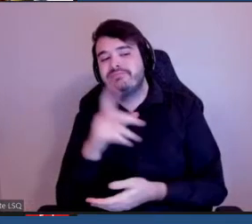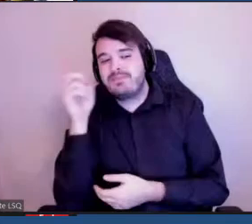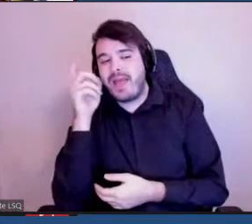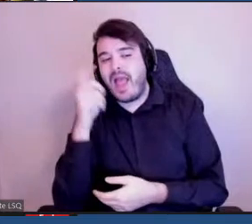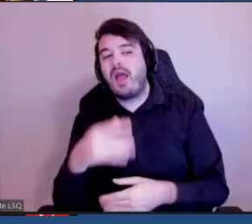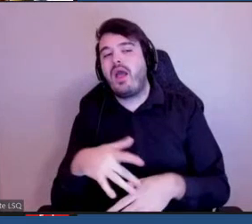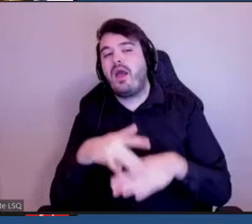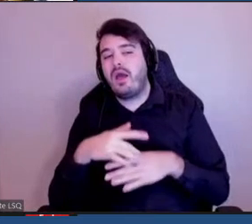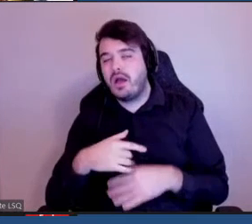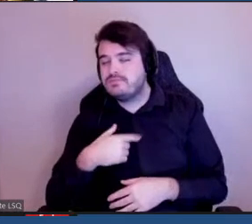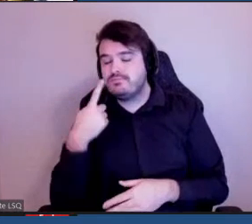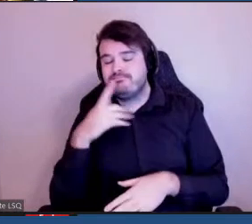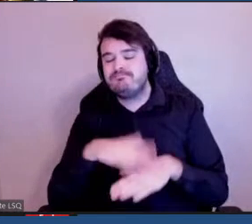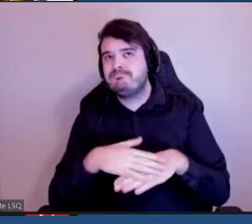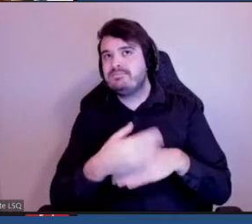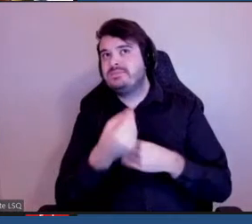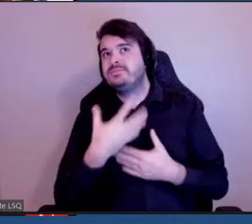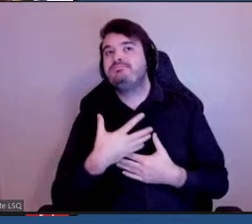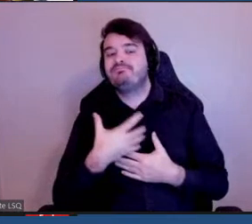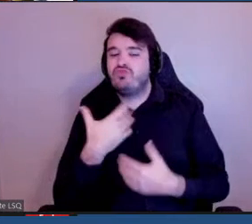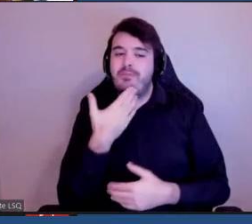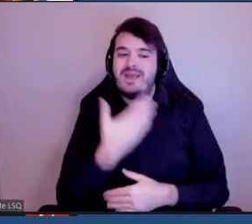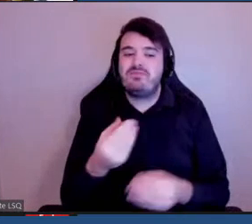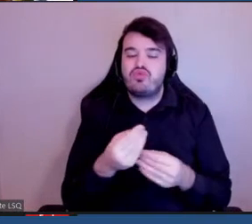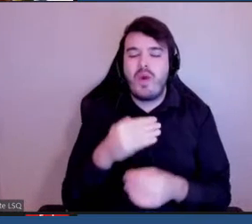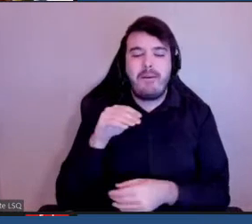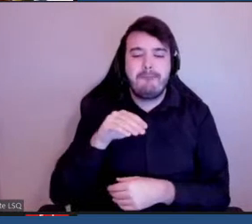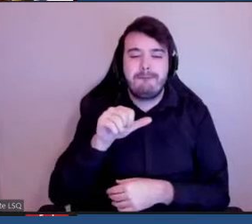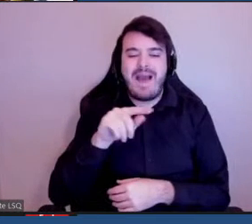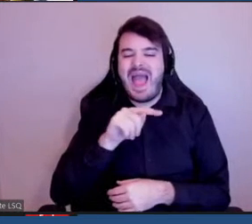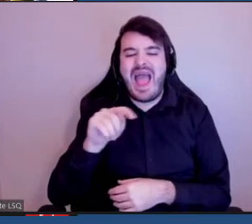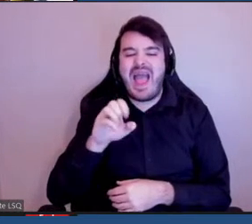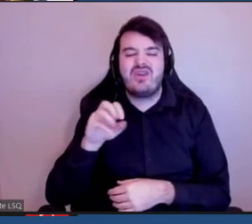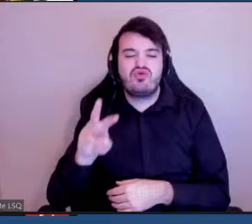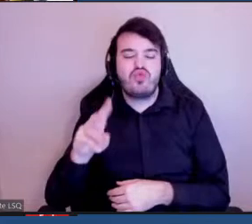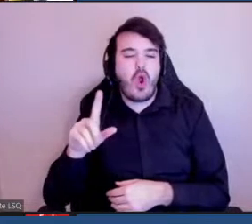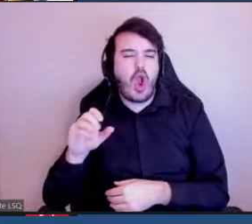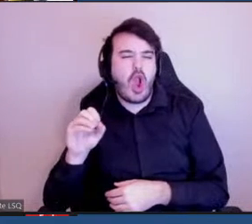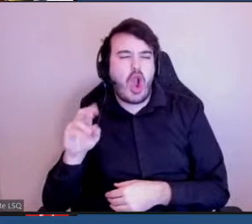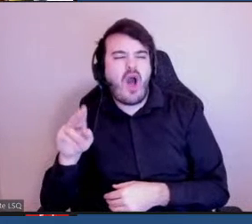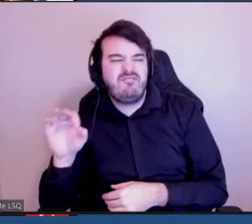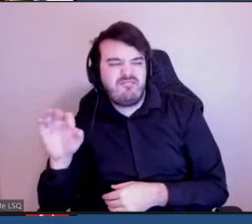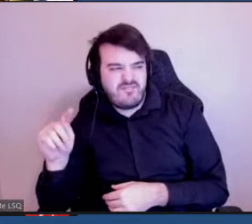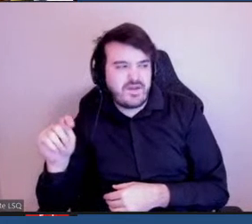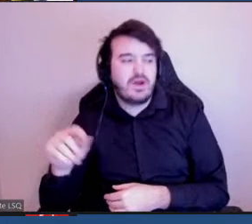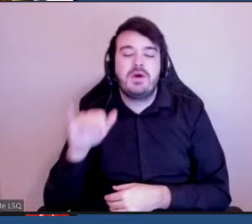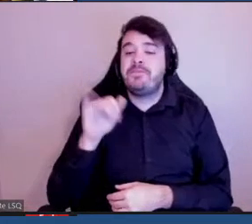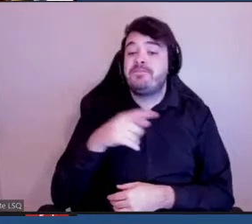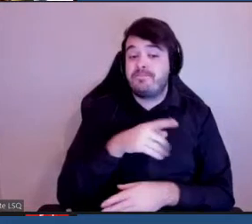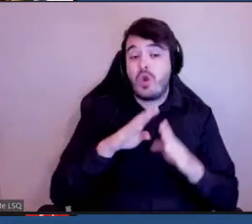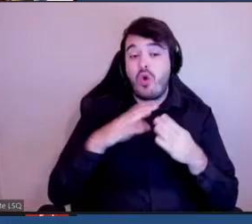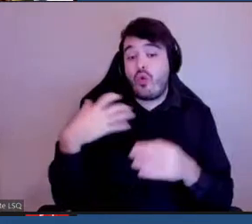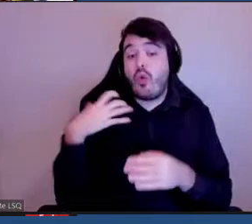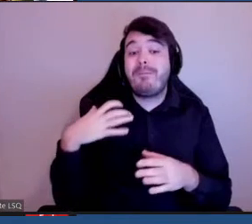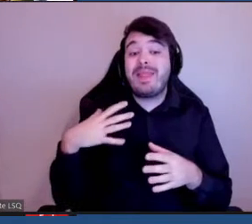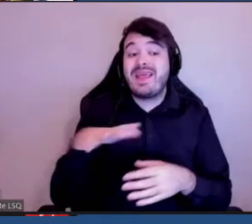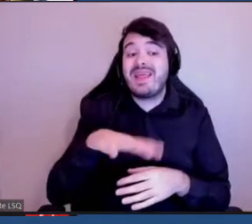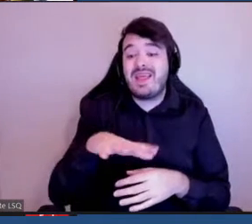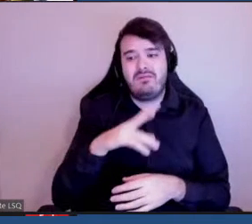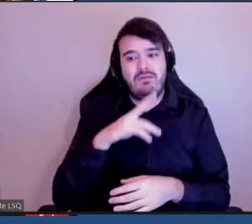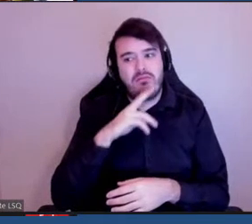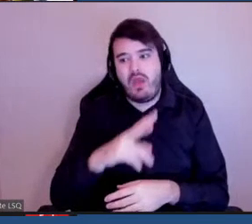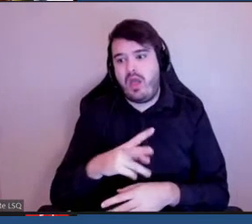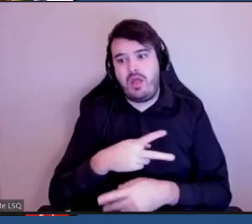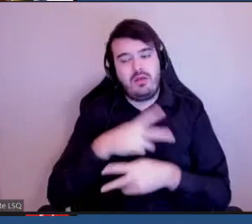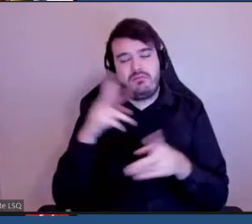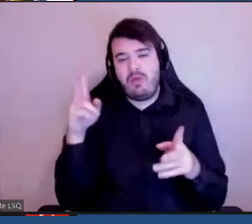tiens particulièrement à remercier Matt Luloff. Ce comité est une ressource extrêmement bienvenue